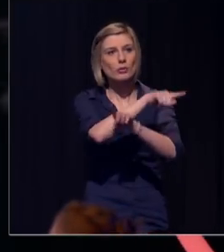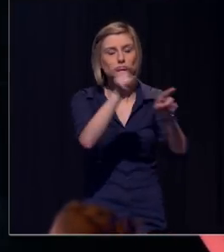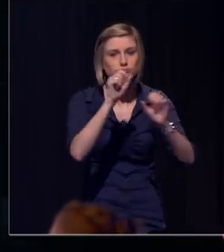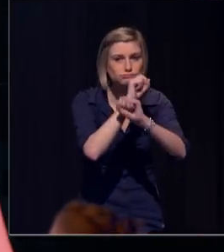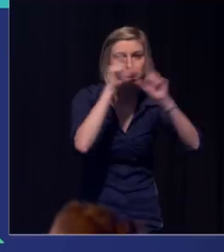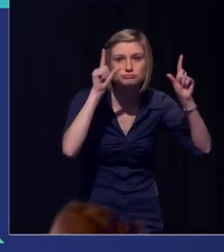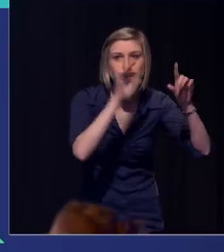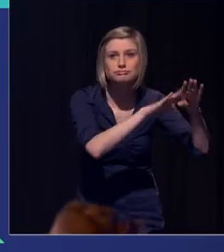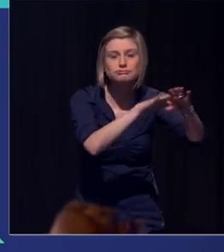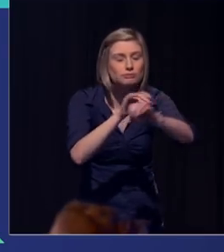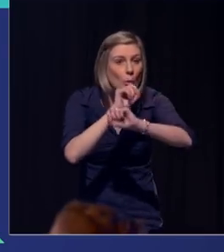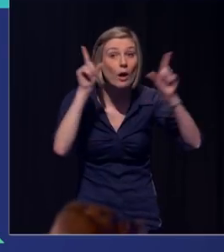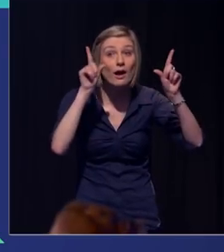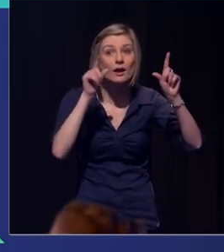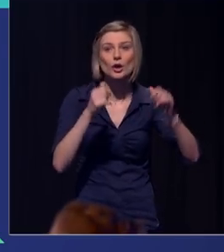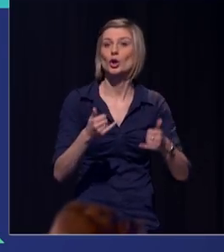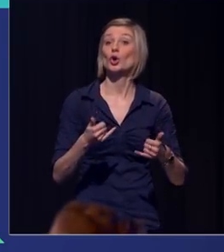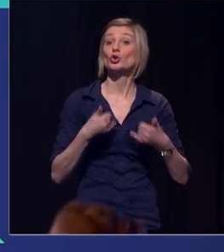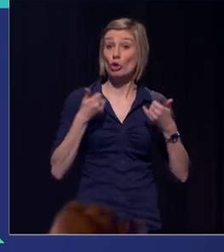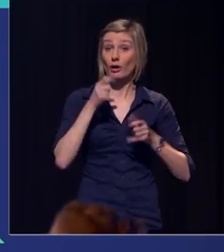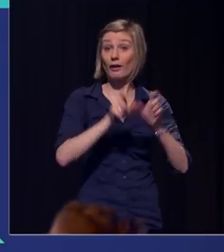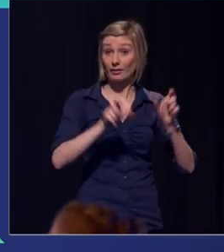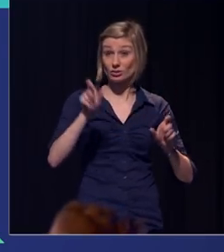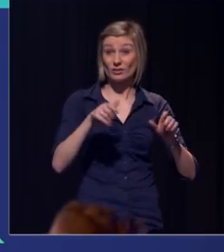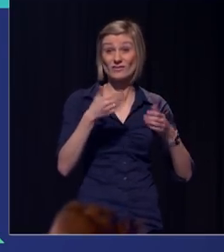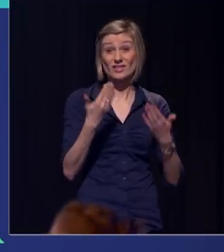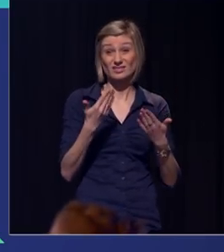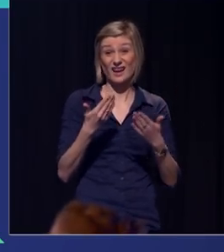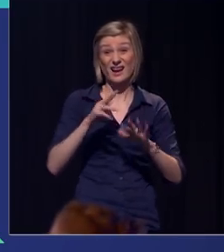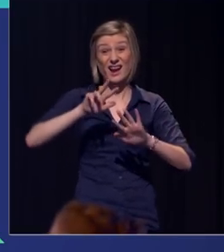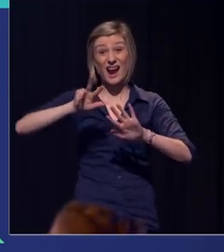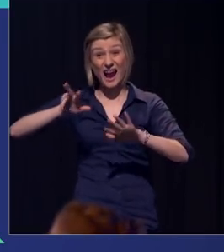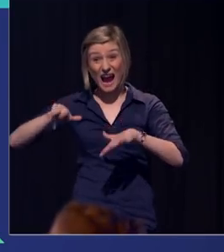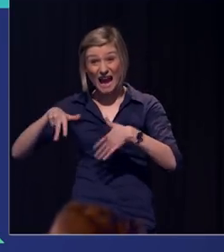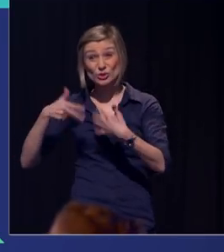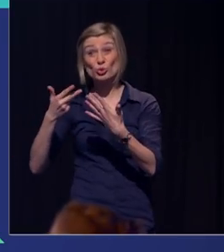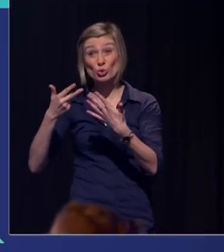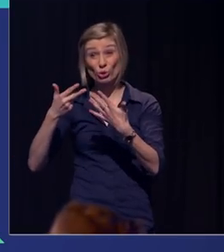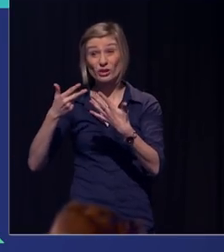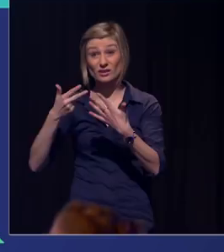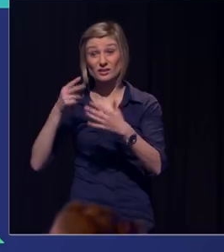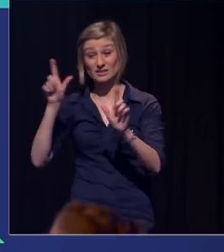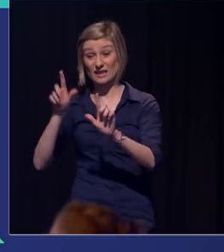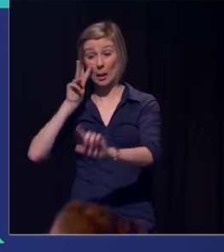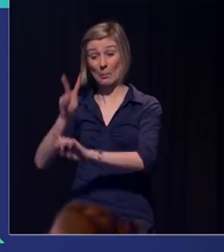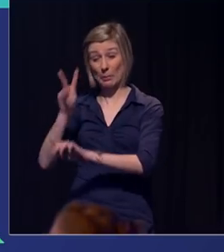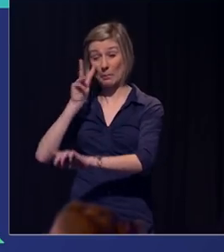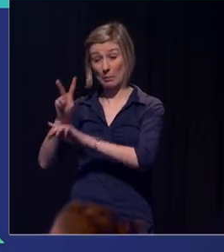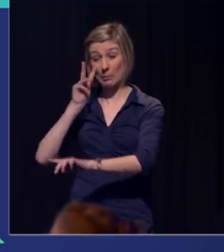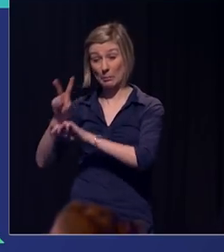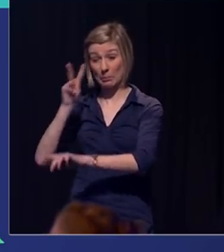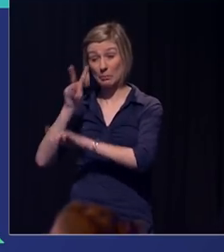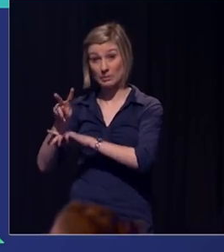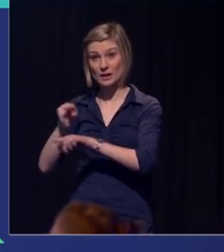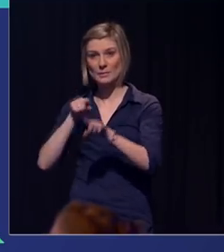spenderen vandaag acht uur en zesendertig minuten voor een scherm. Oké, ze multitasken wel, maar dat komt er eigenlijk op neer dat zij meer tijd